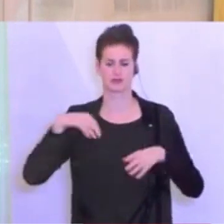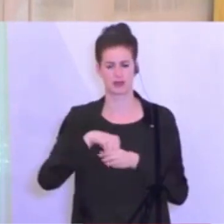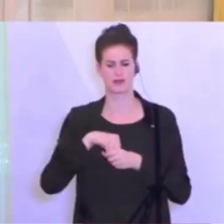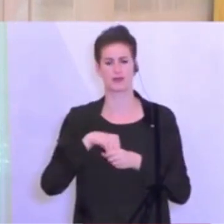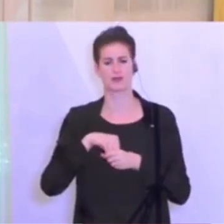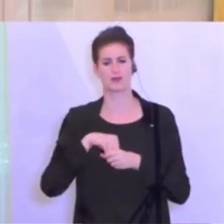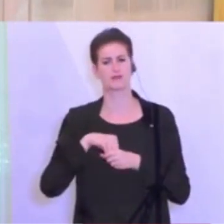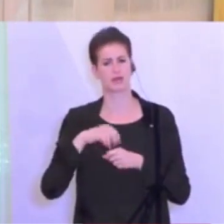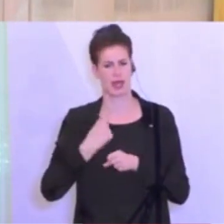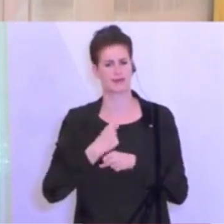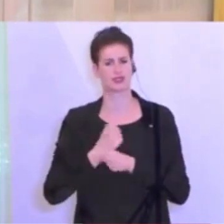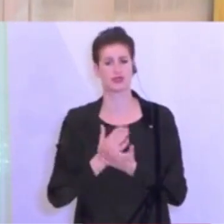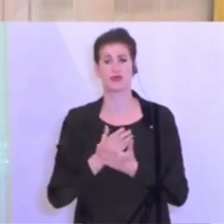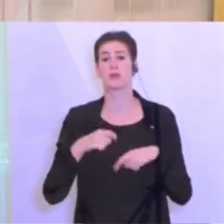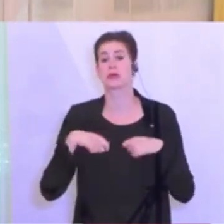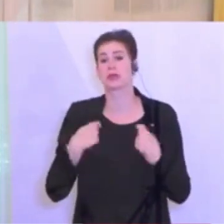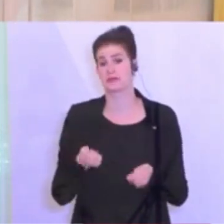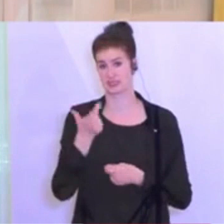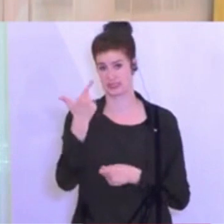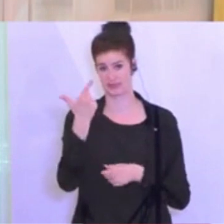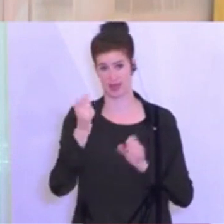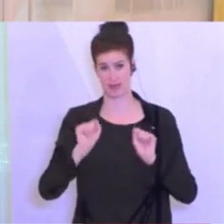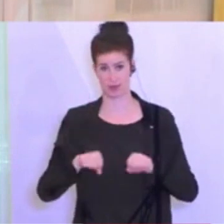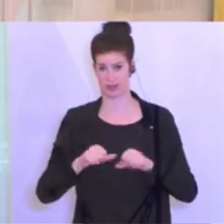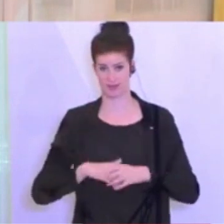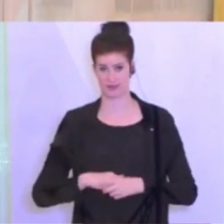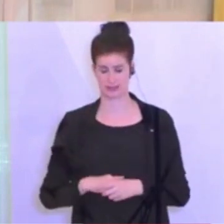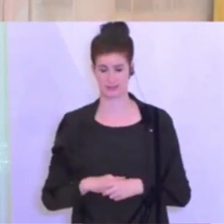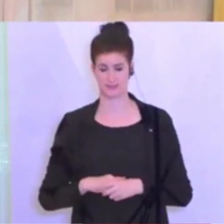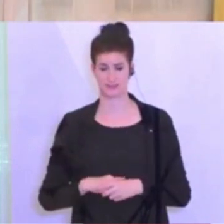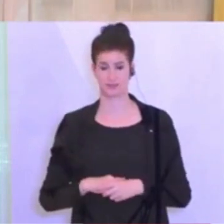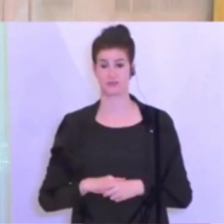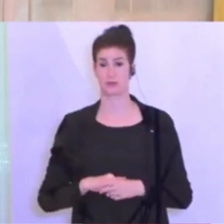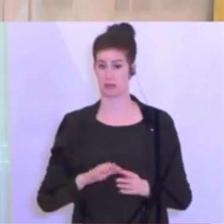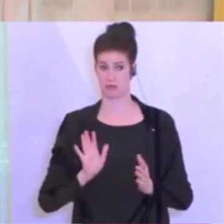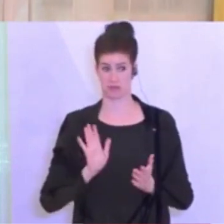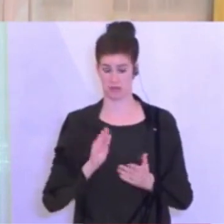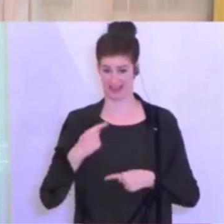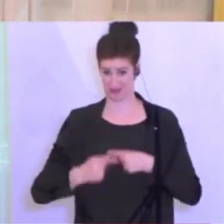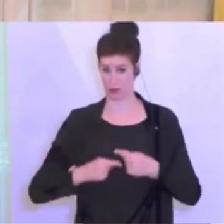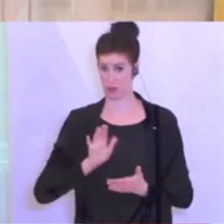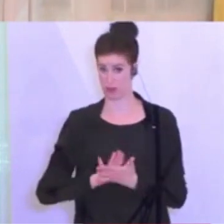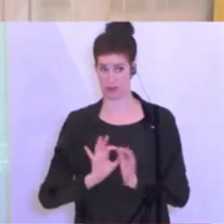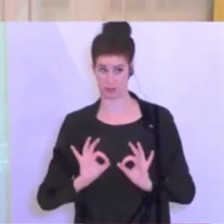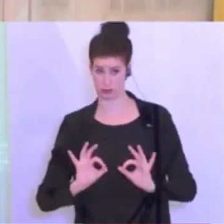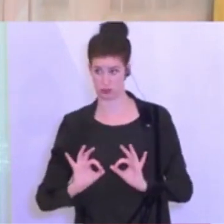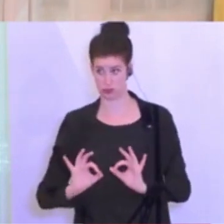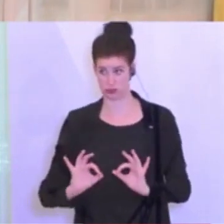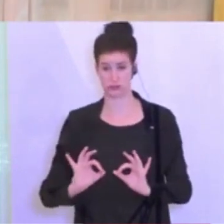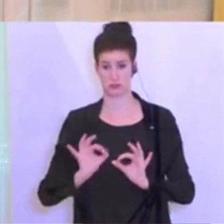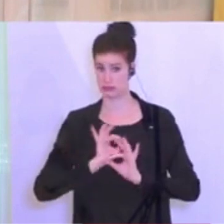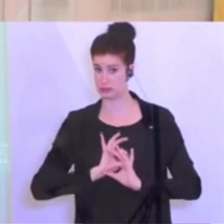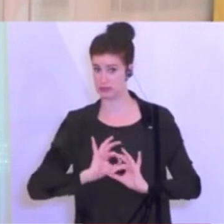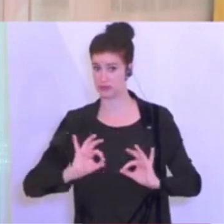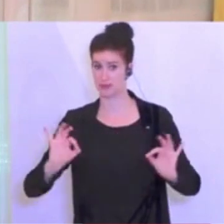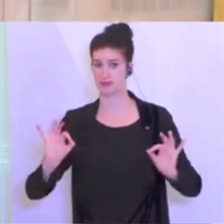selbstverständlich kann es zwei Möglichkeiten geben in Zukunft. Wenn wir weiter auf Kurs bleiben und wenn wir weiter die Situation verbessern,